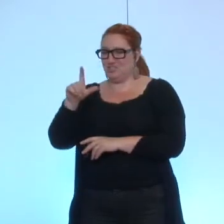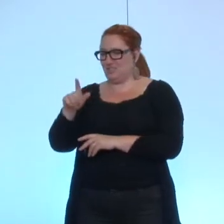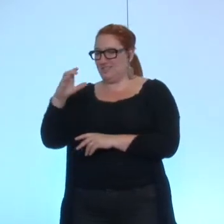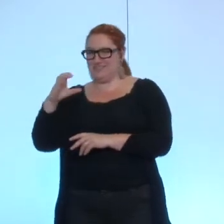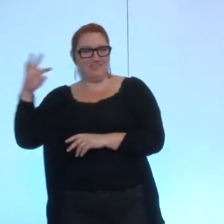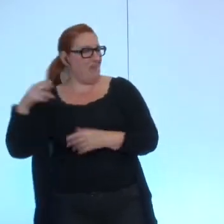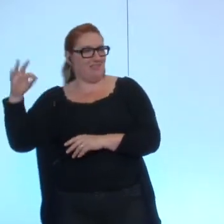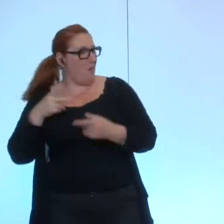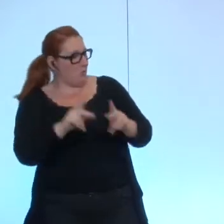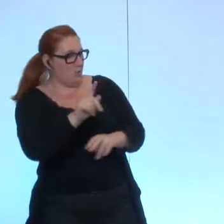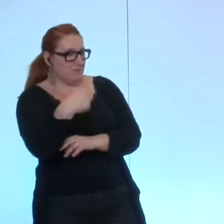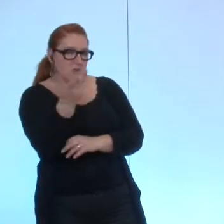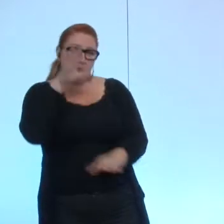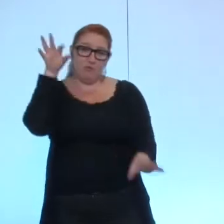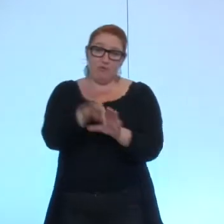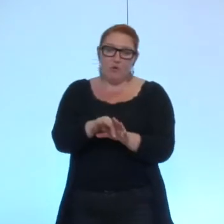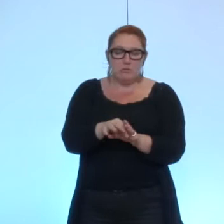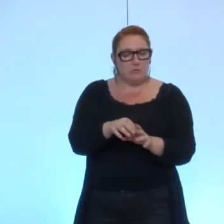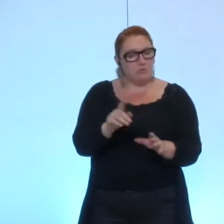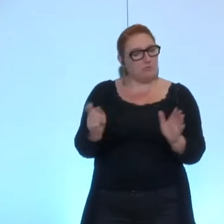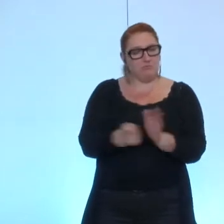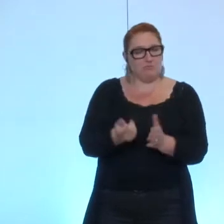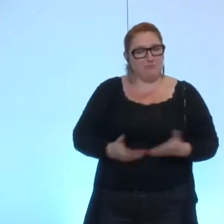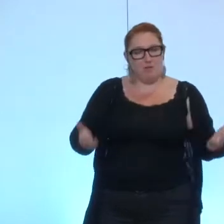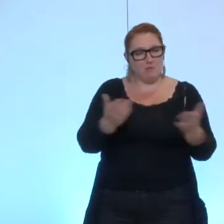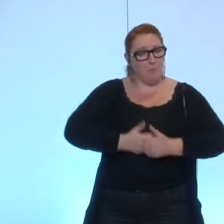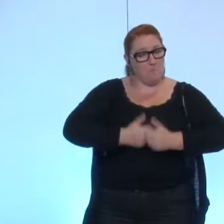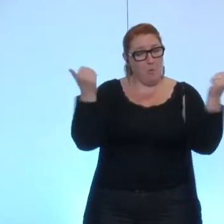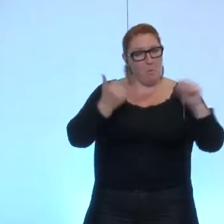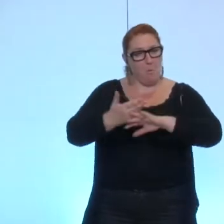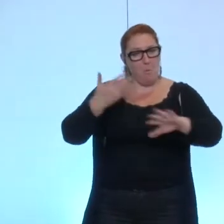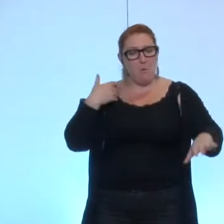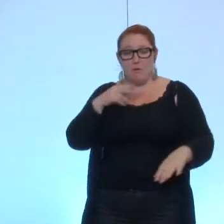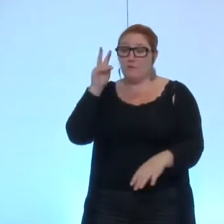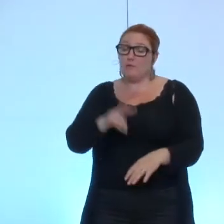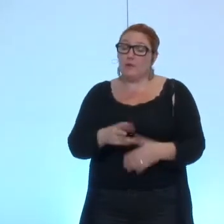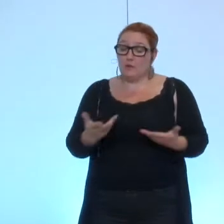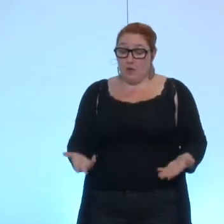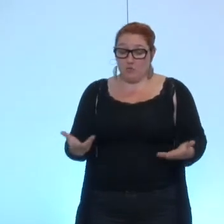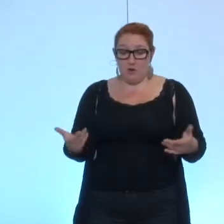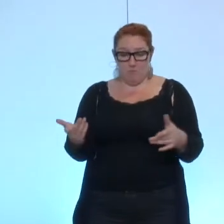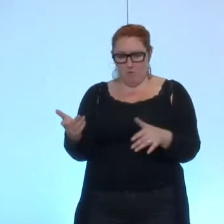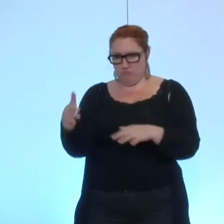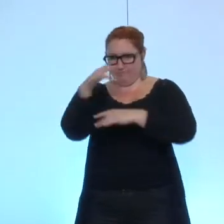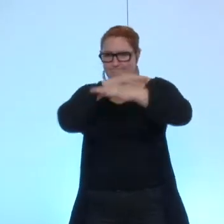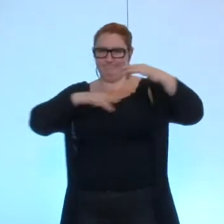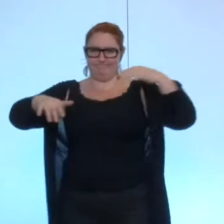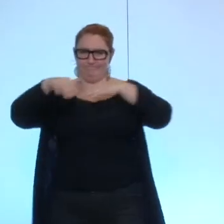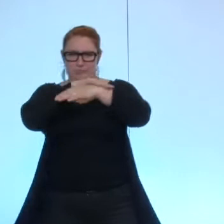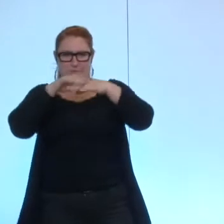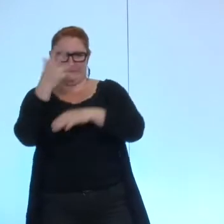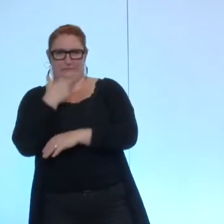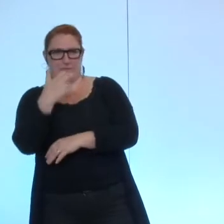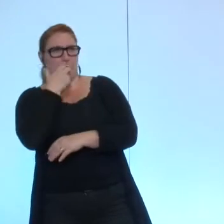fut votée, et vous le savez, dans un contexte très différent. Sachant cela, dans le climat politique actuel de défiance des citoyens vis-à-vis de leurs